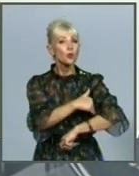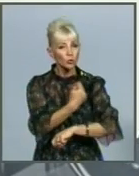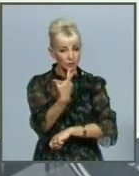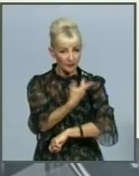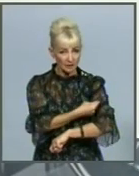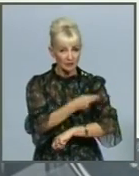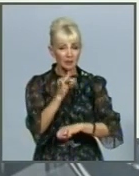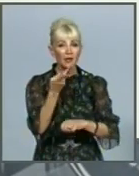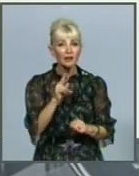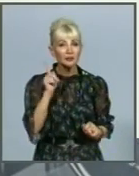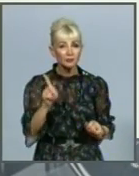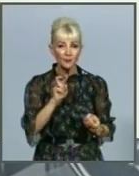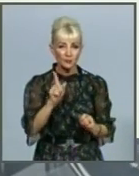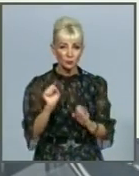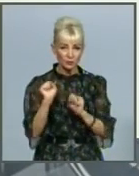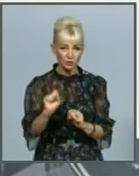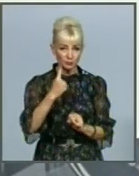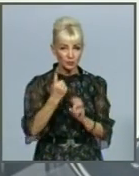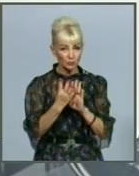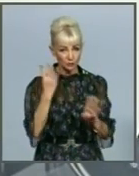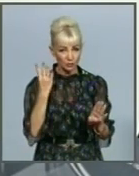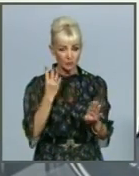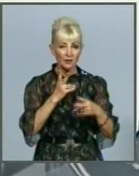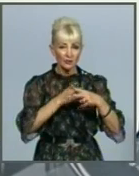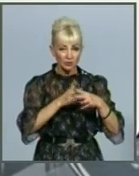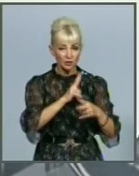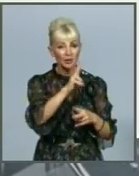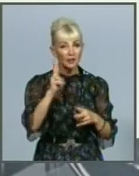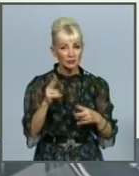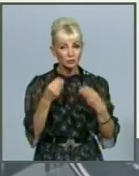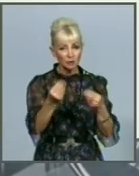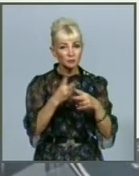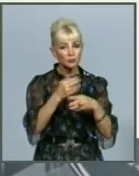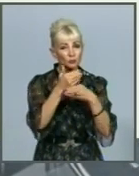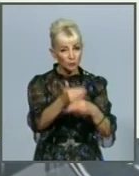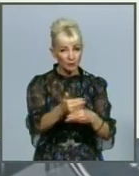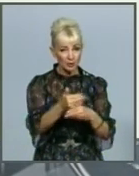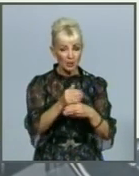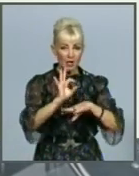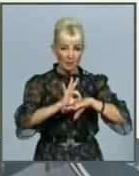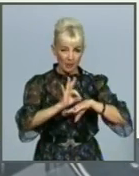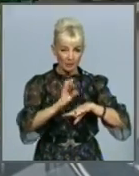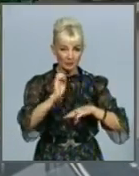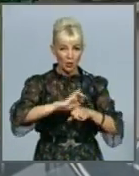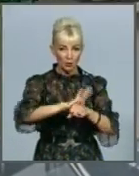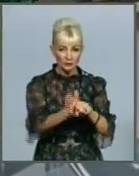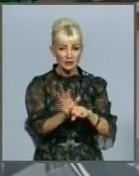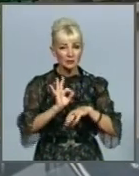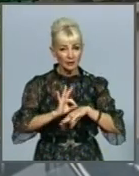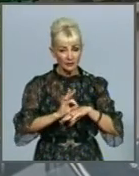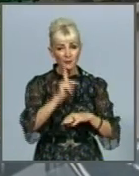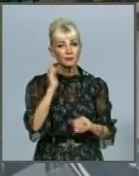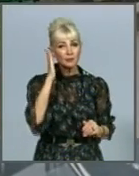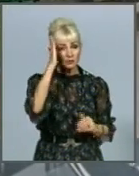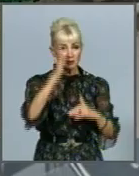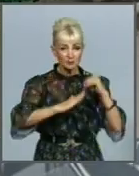також для того, щоб захистити в першу чергу медиків, які надають медичну допомогу хворим з коронавірусної хвороби. За прогнозами